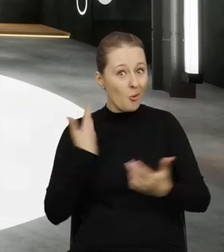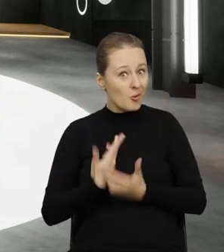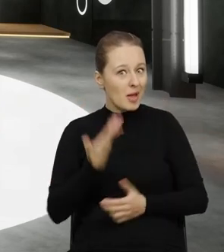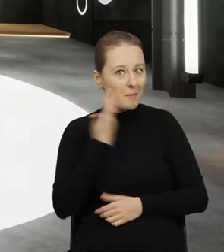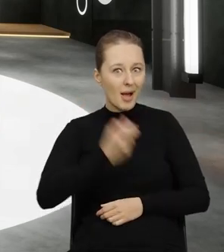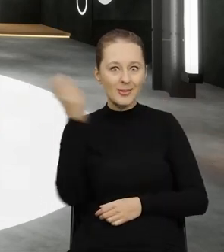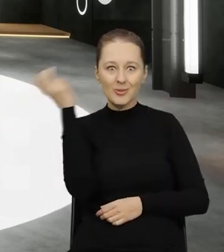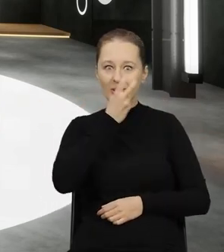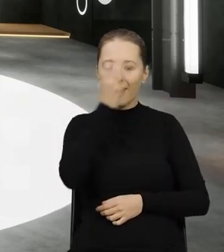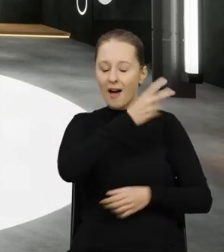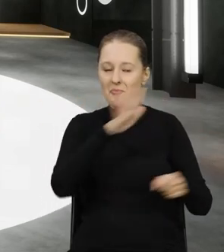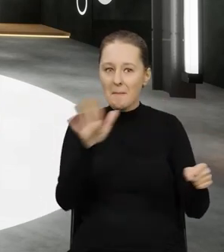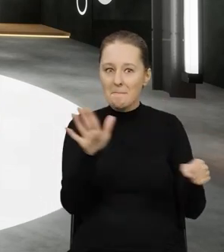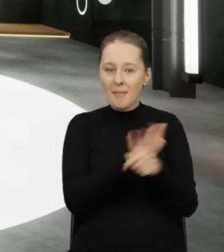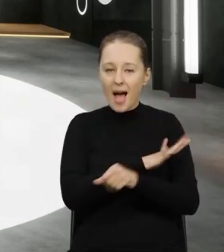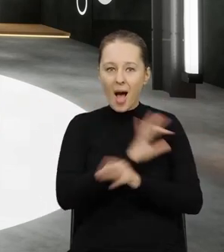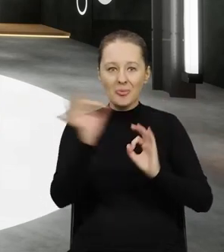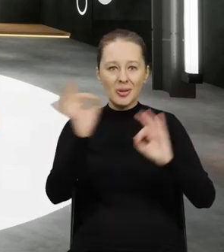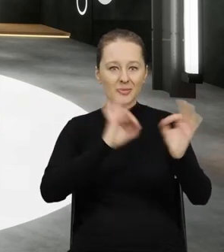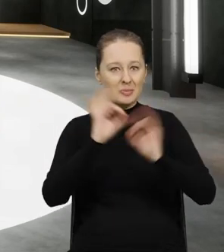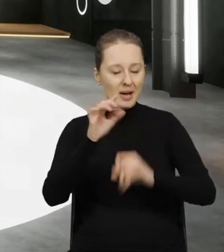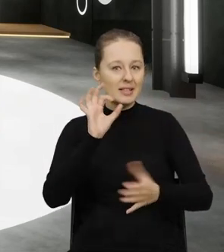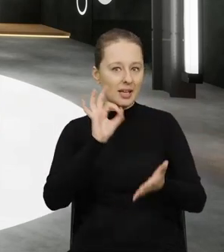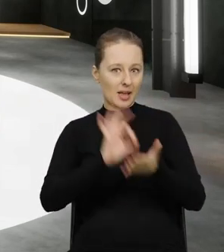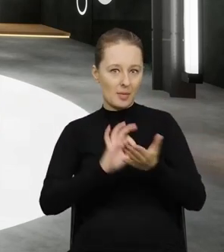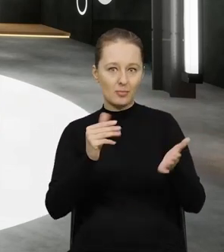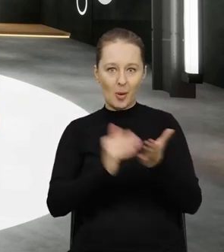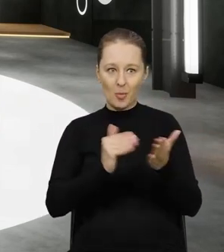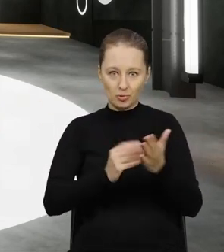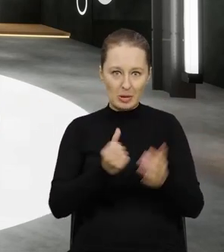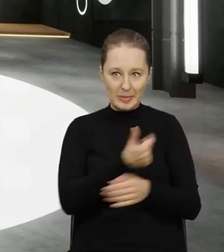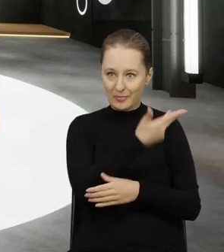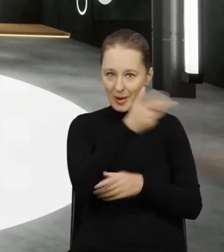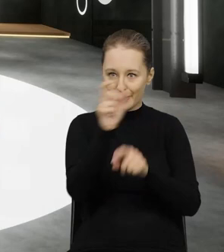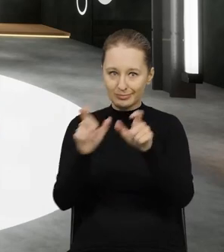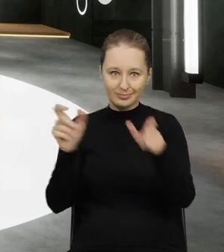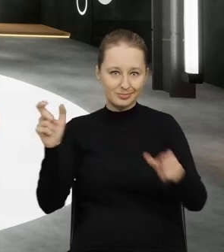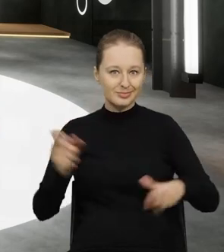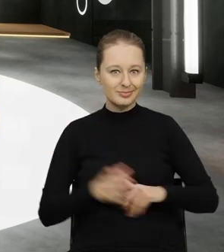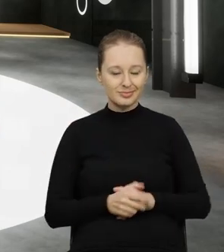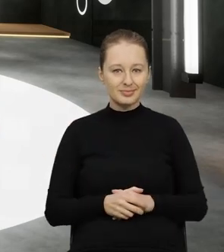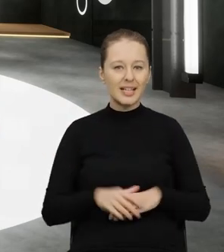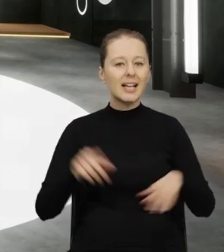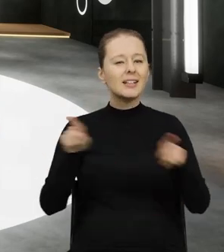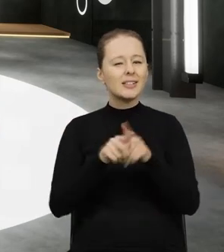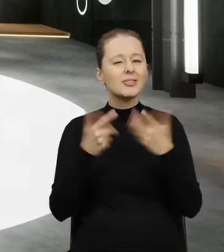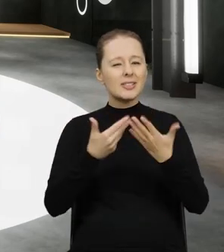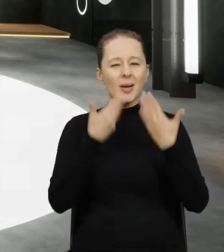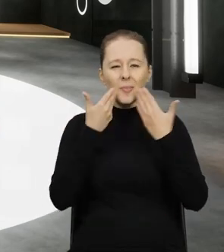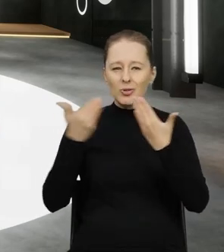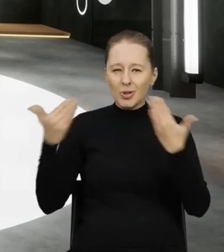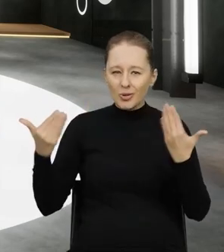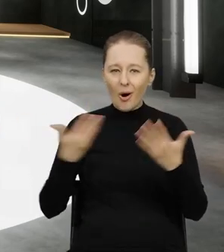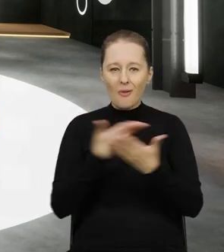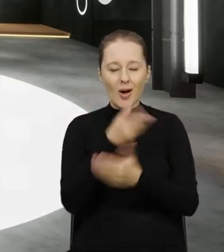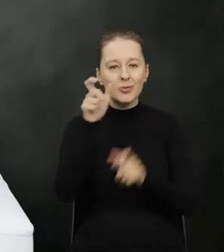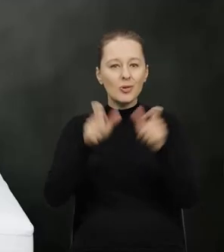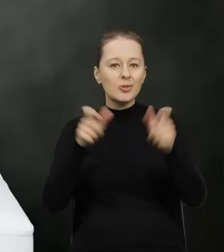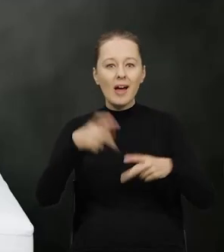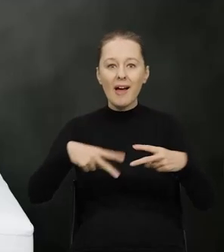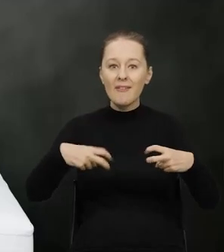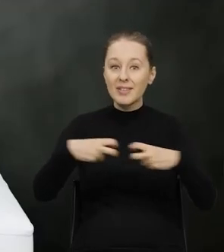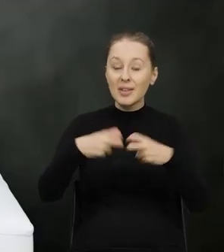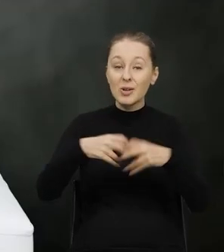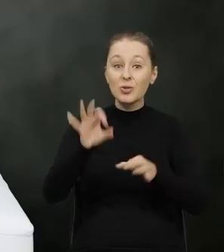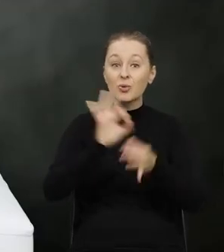bardzo interesujące i wyczerpujące informacje które na pewno przydadzą się wielu pośród nas również chciałbym podziękować naszym gościom